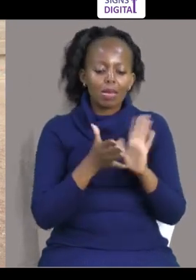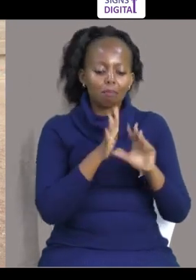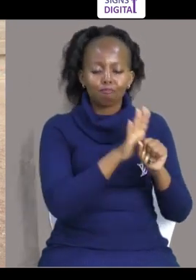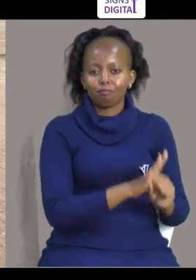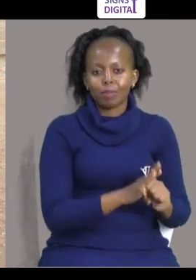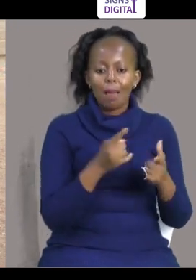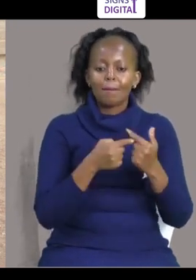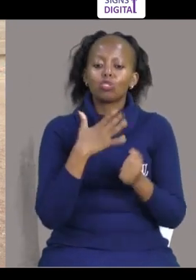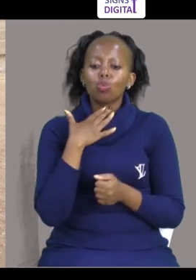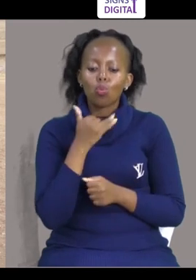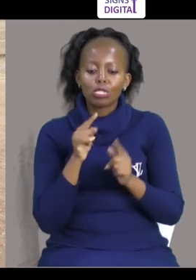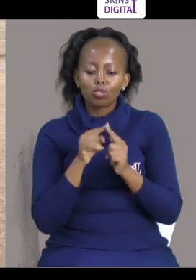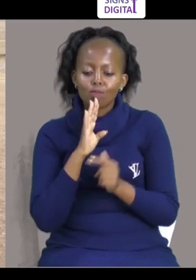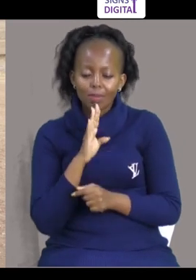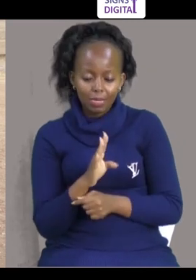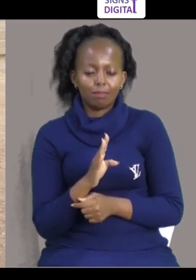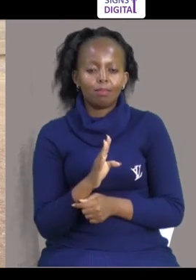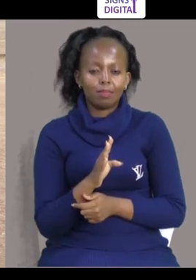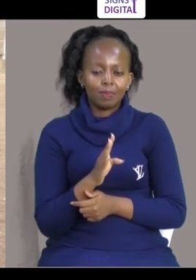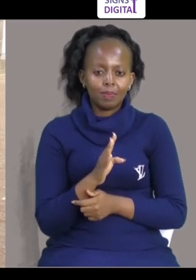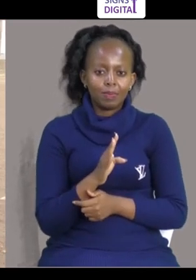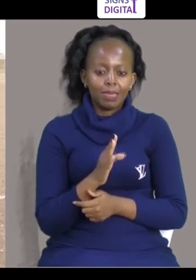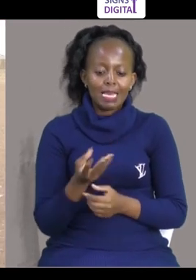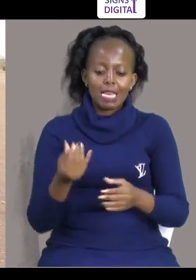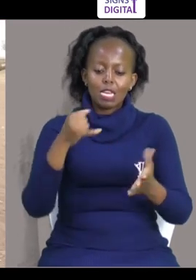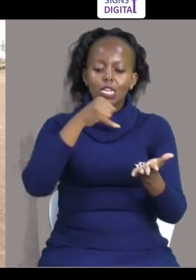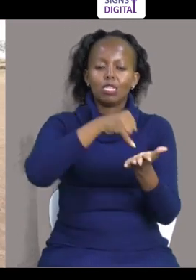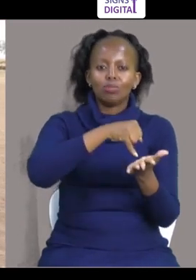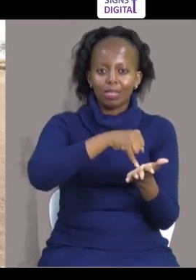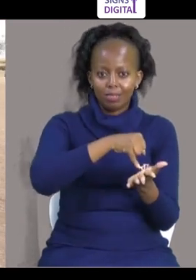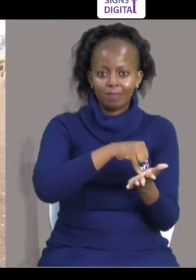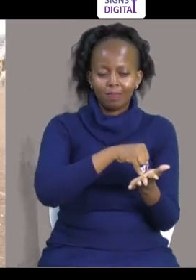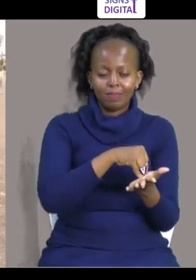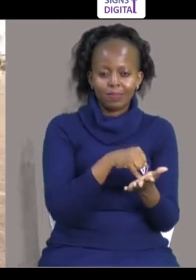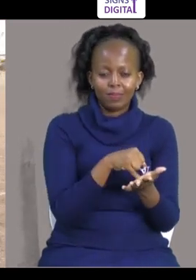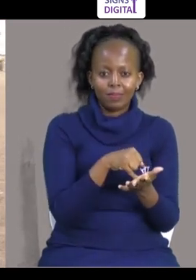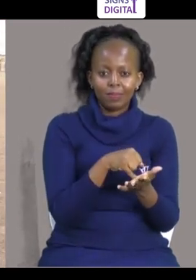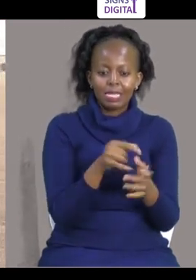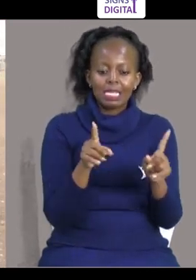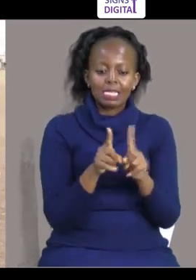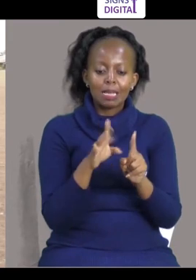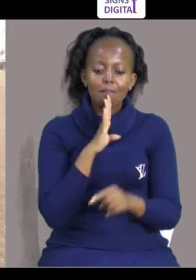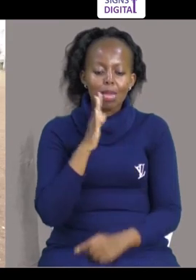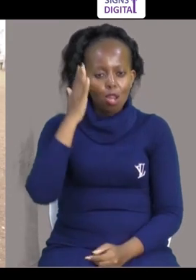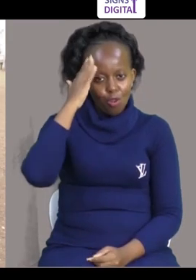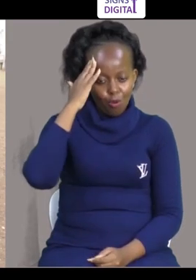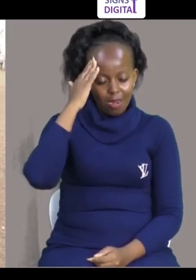Hamchaki kukua discriminated Unataka kukua Included